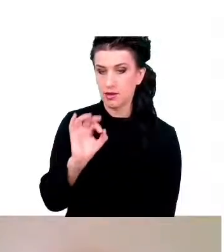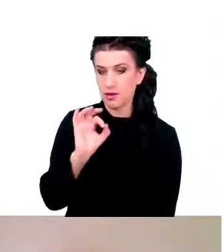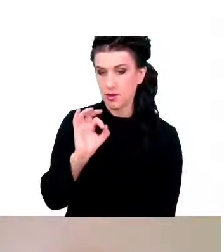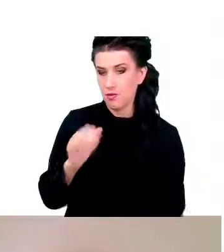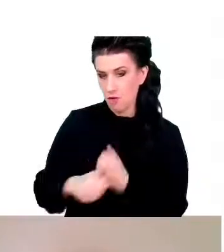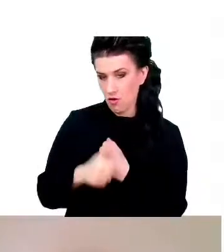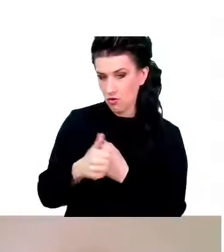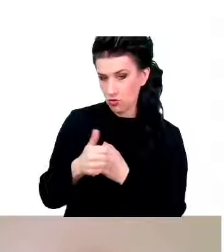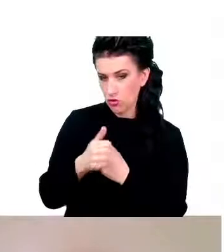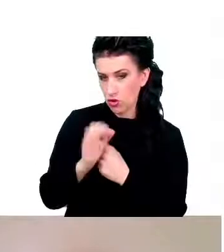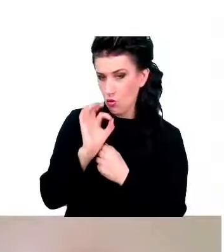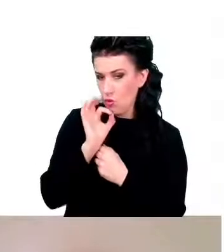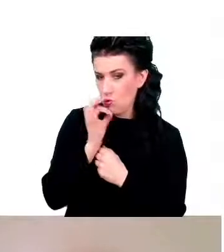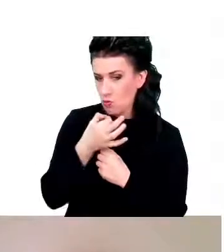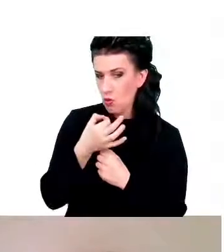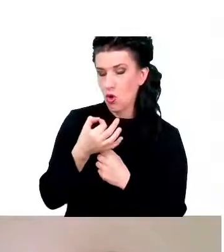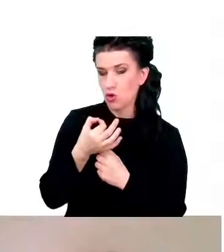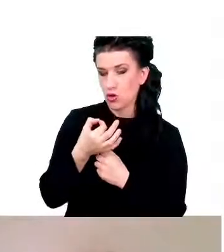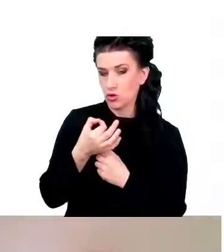zwierząt.